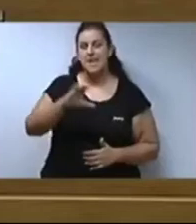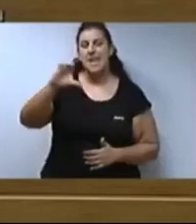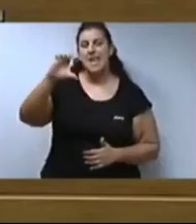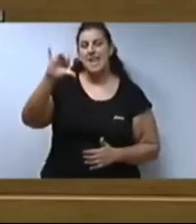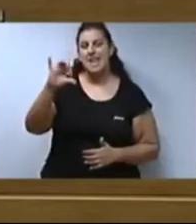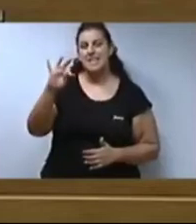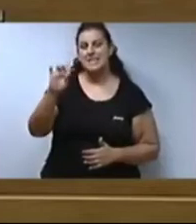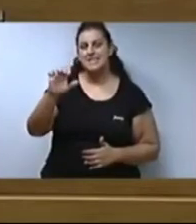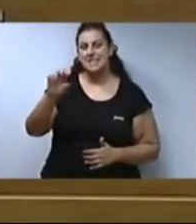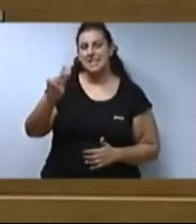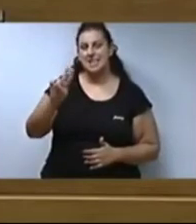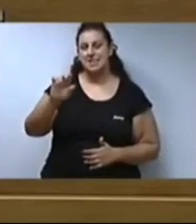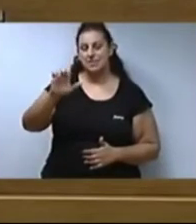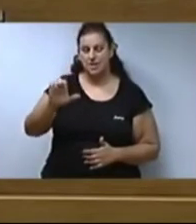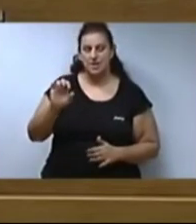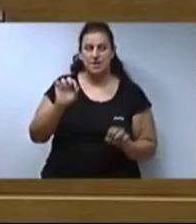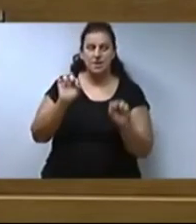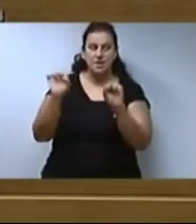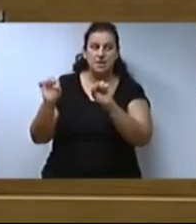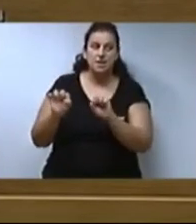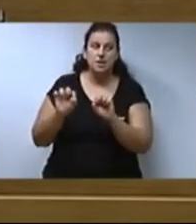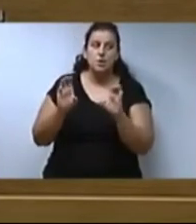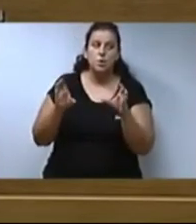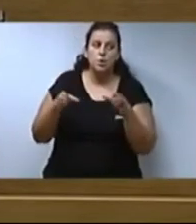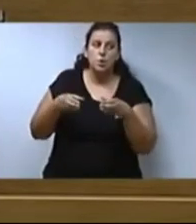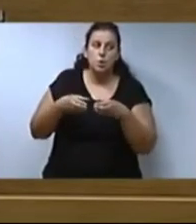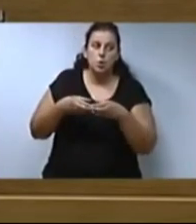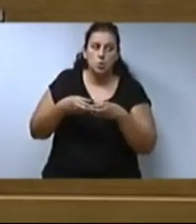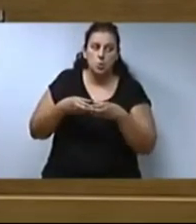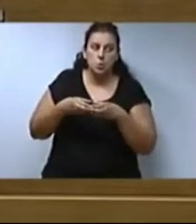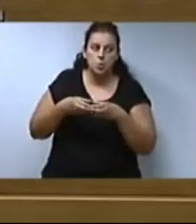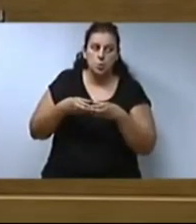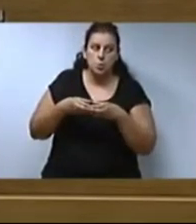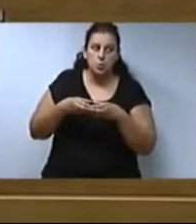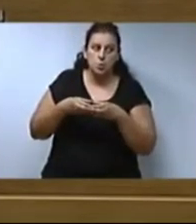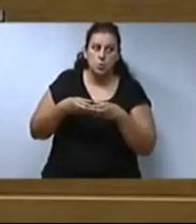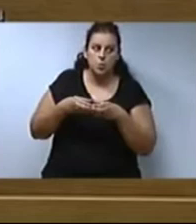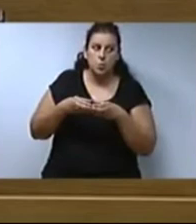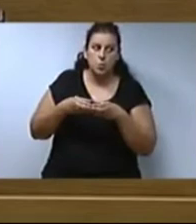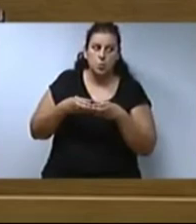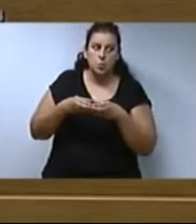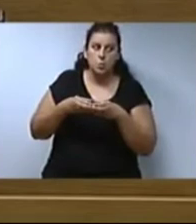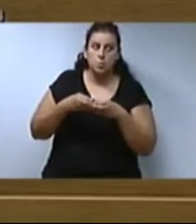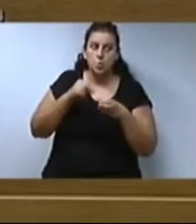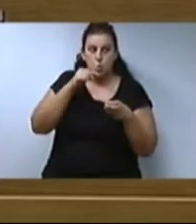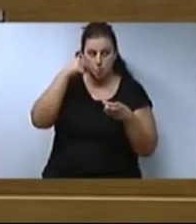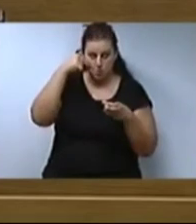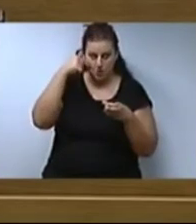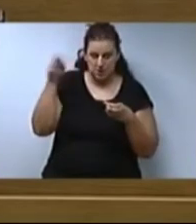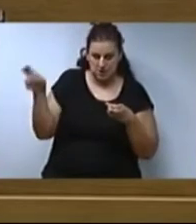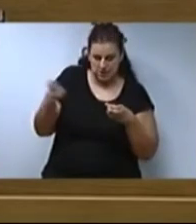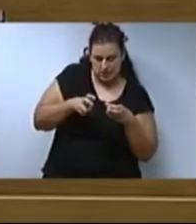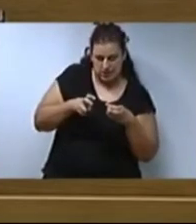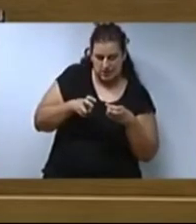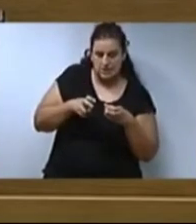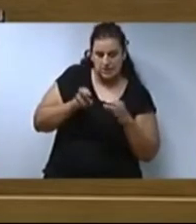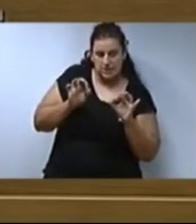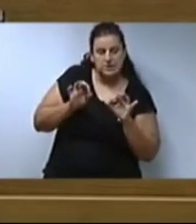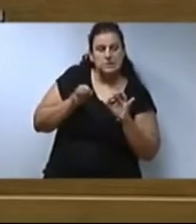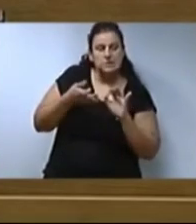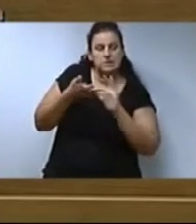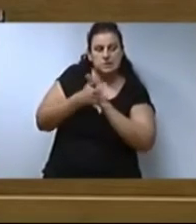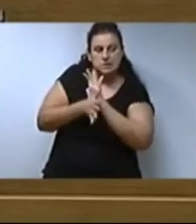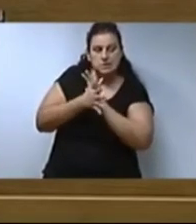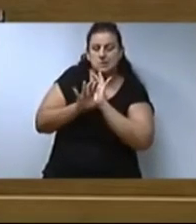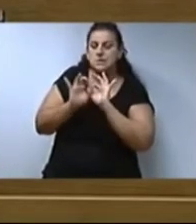En nom del grup parlamentari Compromís, que defensarà